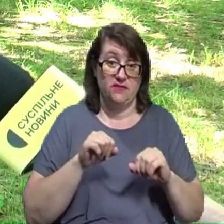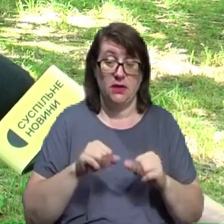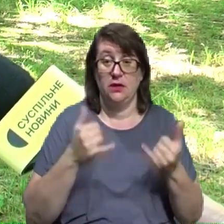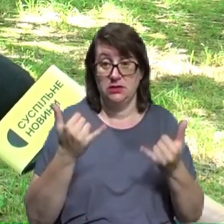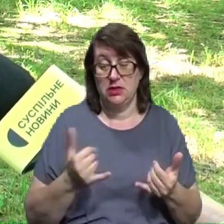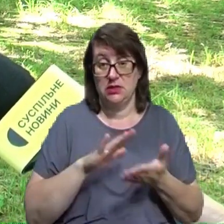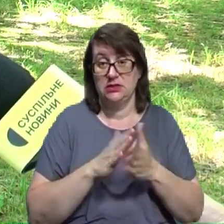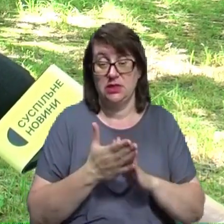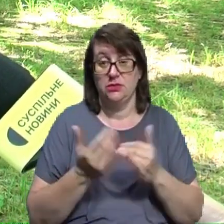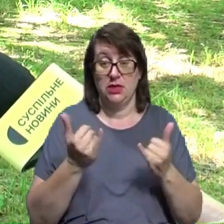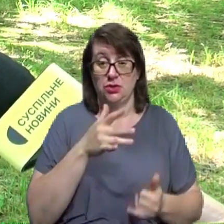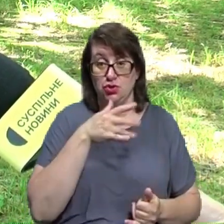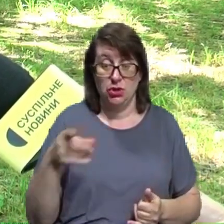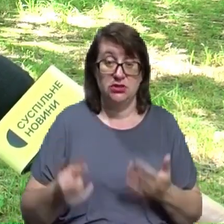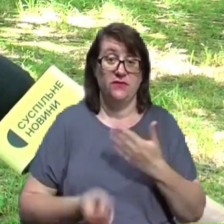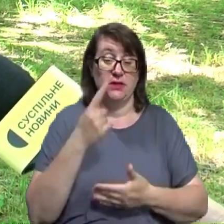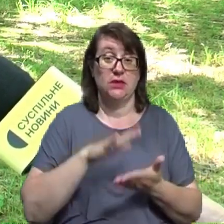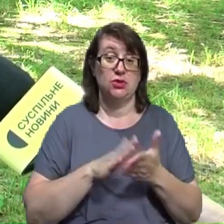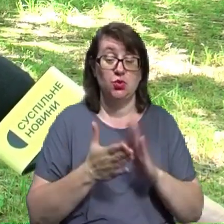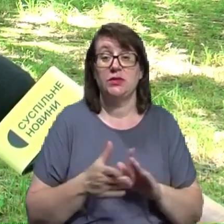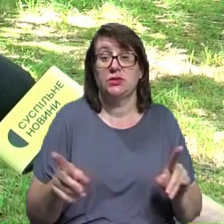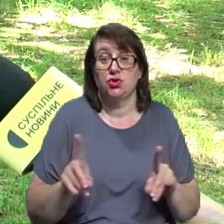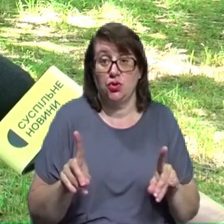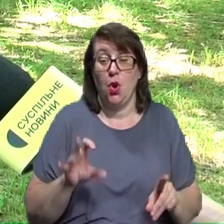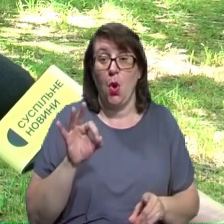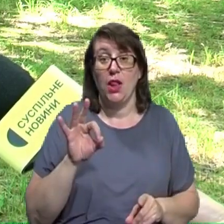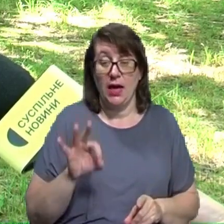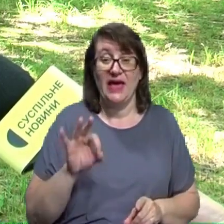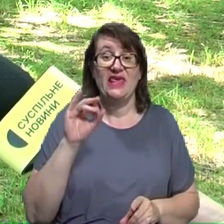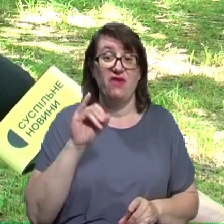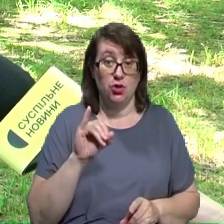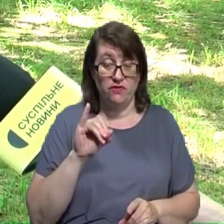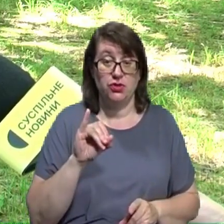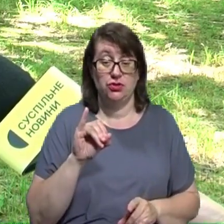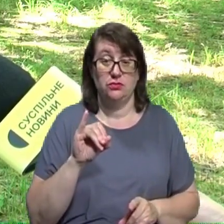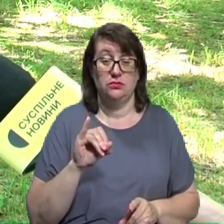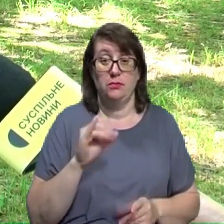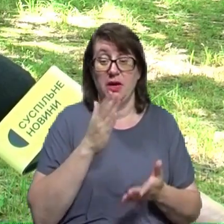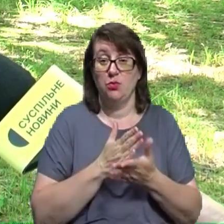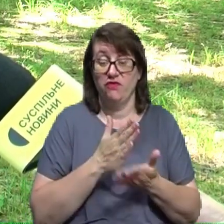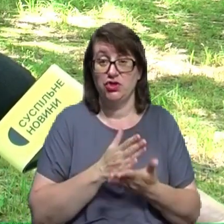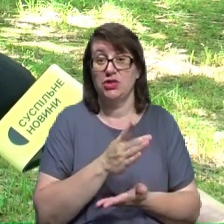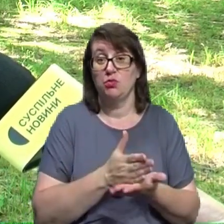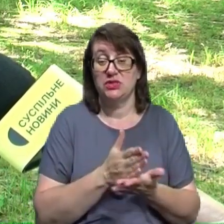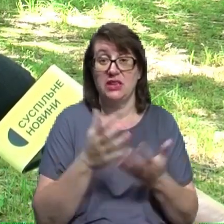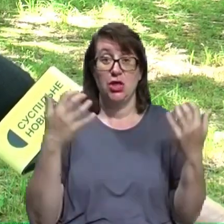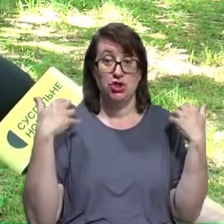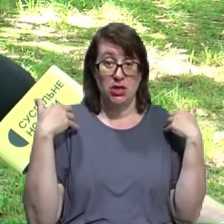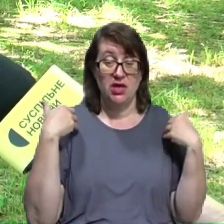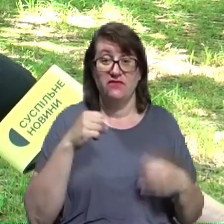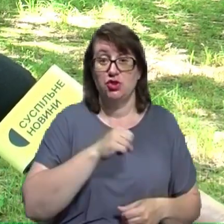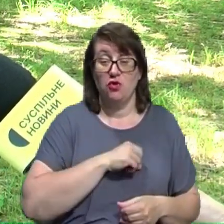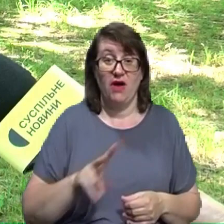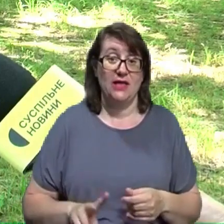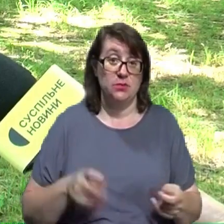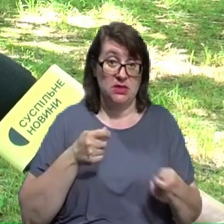даний час виникла ситуація, що Олег Іванович, перебуваючи на посаді начальника військової адміністрації,